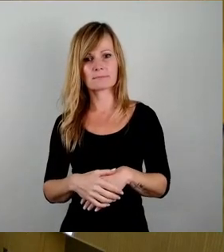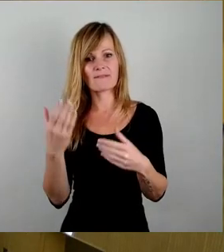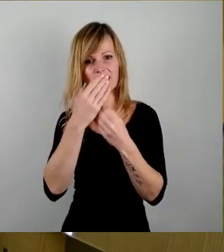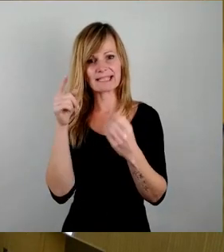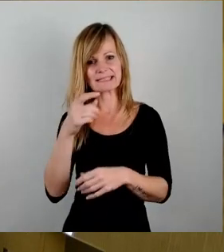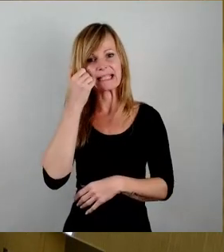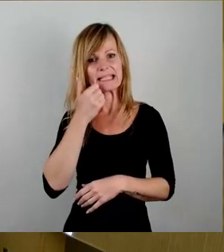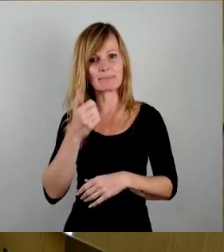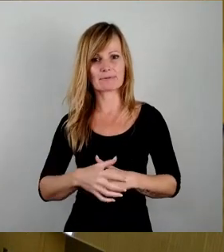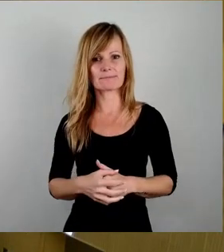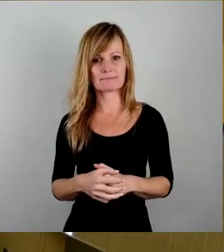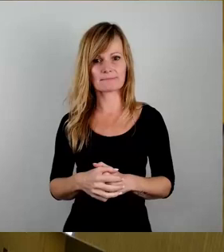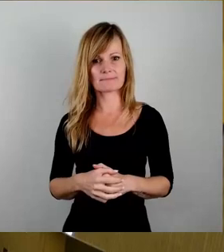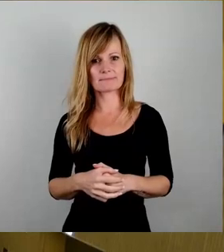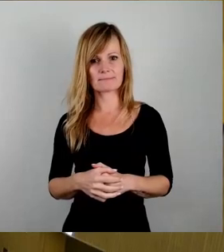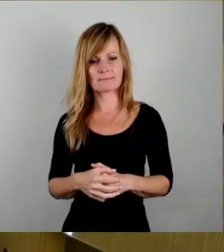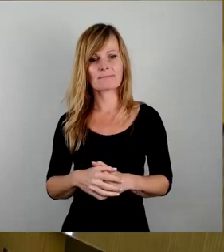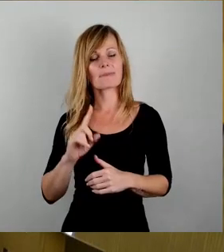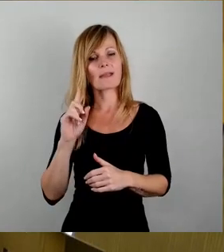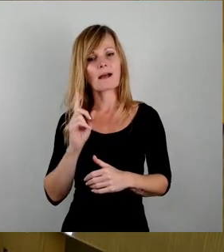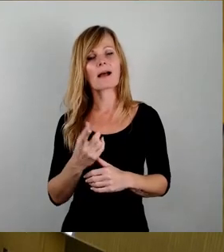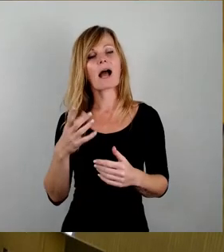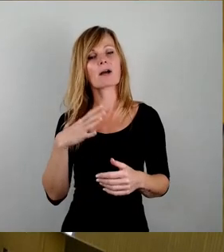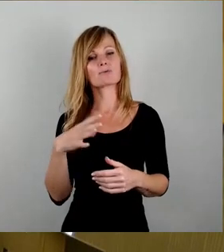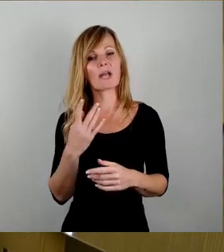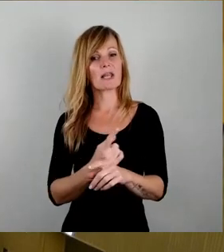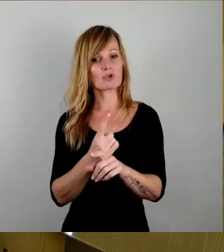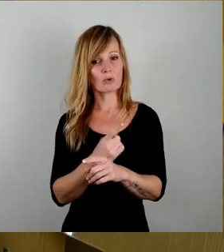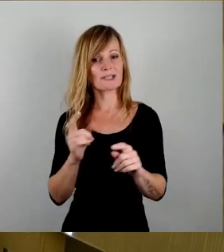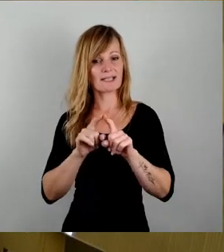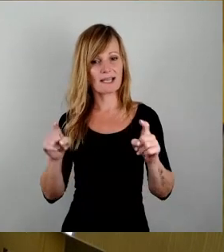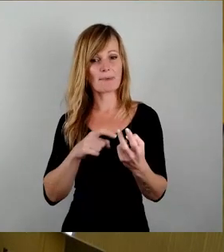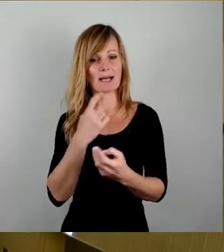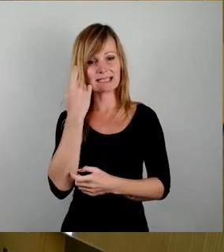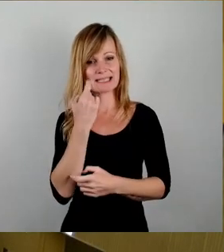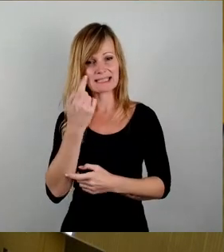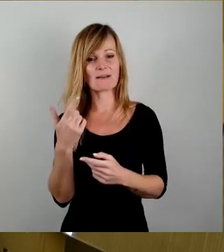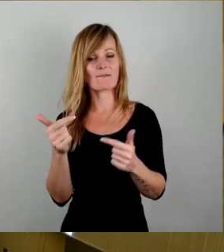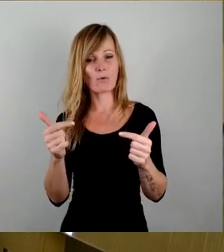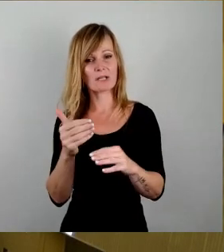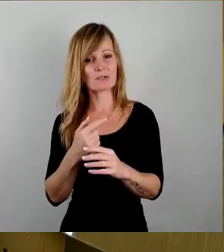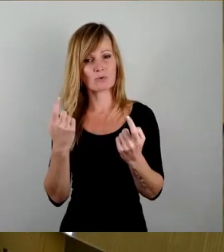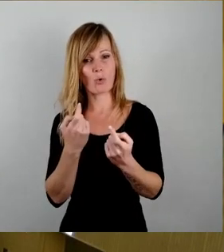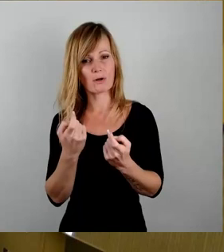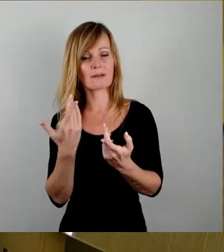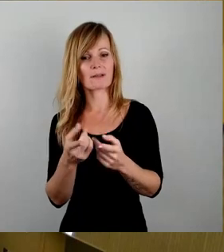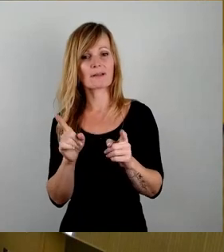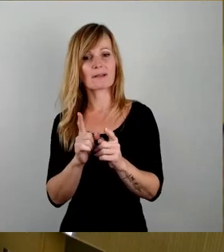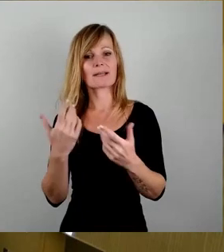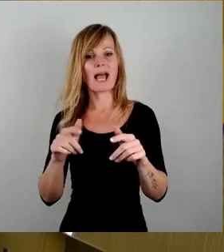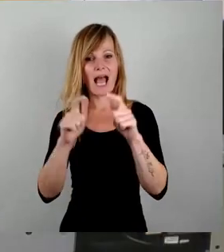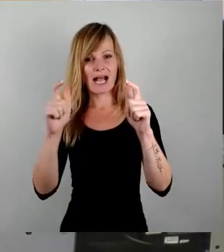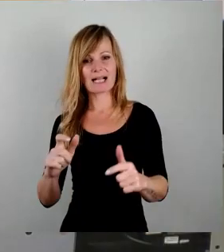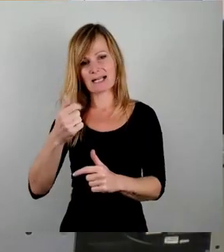Eine Aktuelle Stunde zum Thema Krisenvorsorge in Dresden, bei der Sie sich an der Errichtung eines Netzaggregates aufhängen,